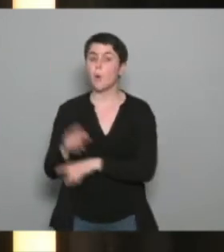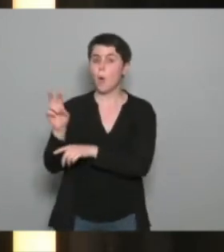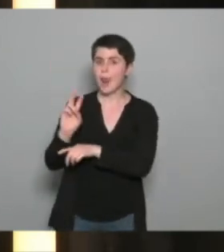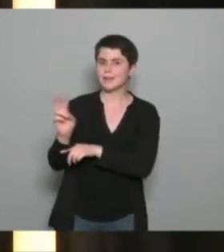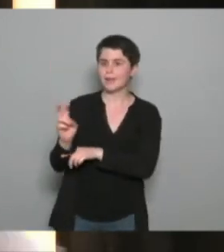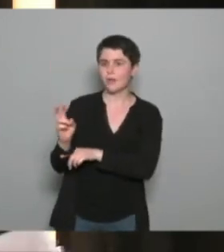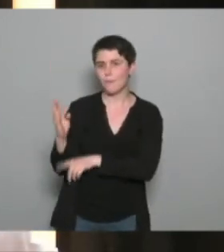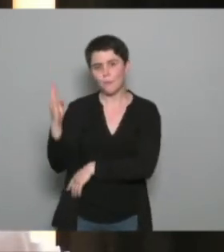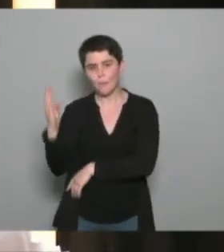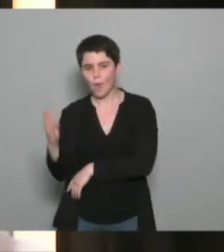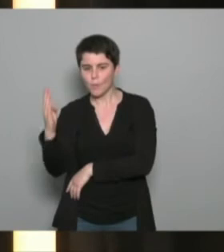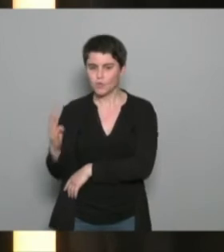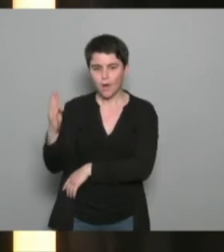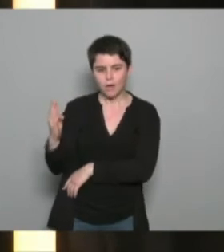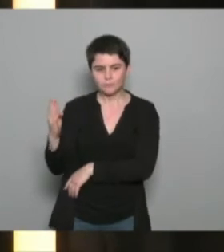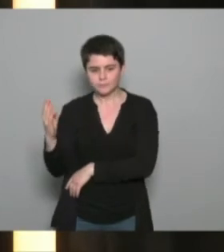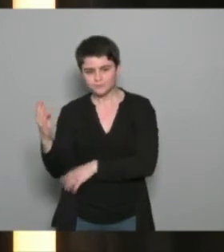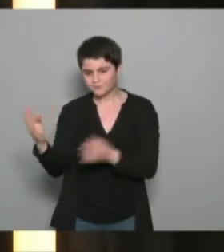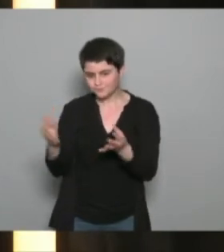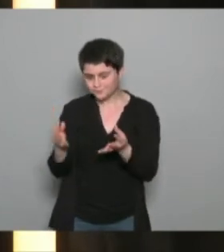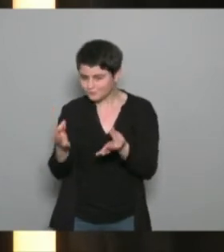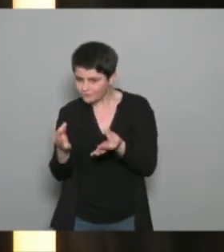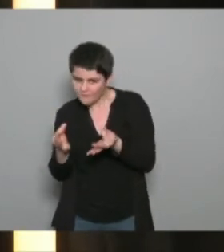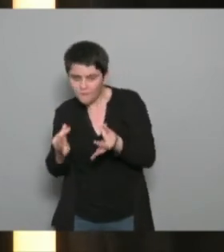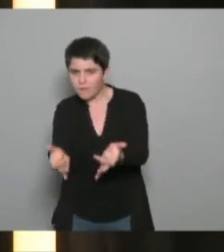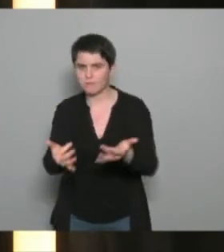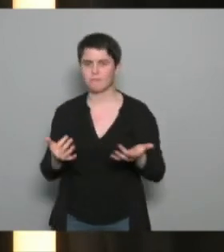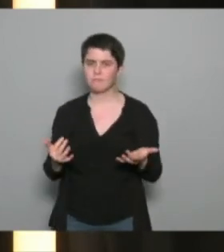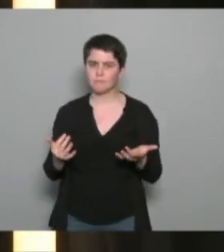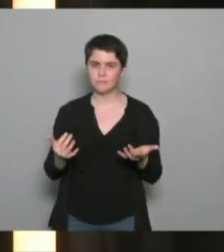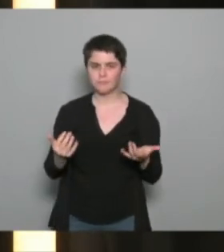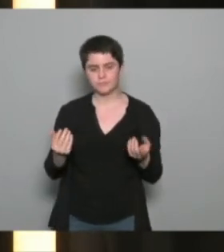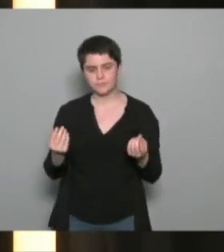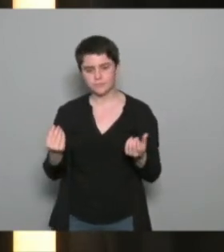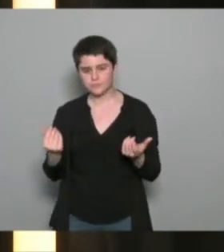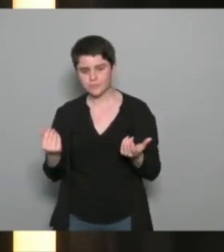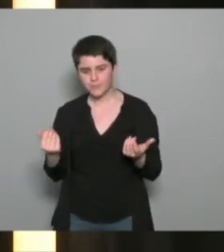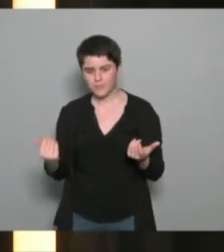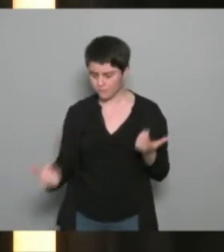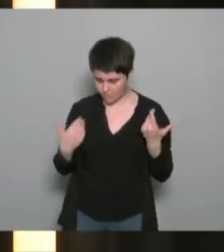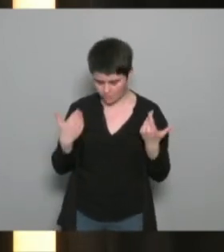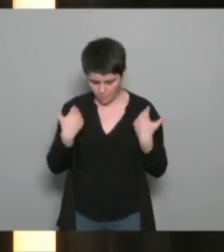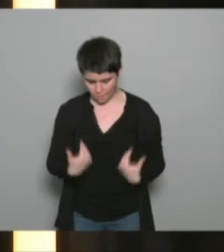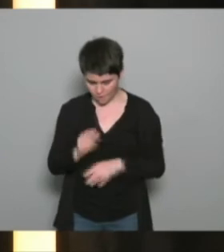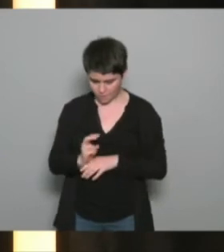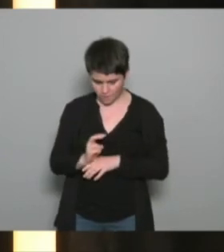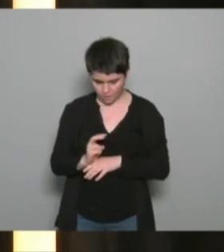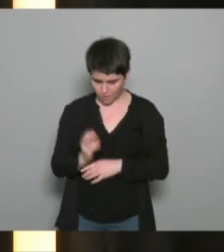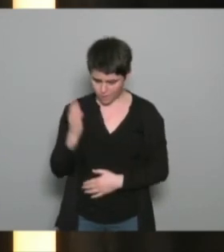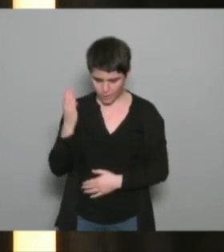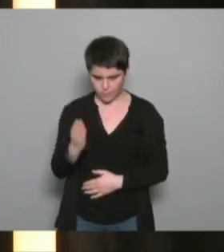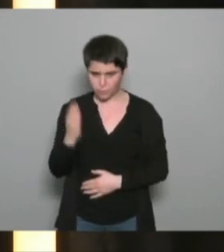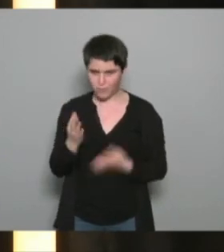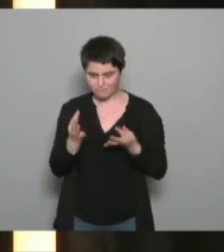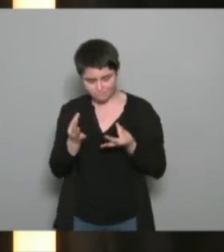'est le tact c'est-à-dire que je pense qu'à un moment donné il faut avoir aussi dans sa panoplie de compétences peut-être cette notion qu'on appelle le